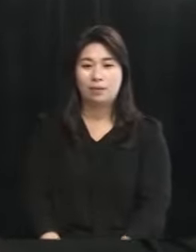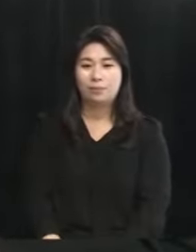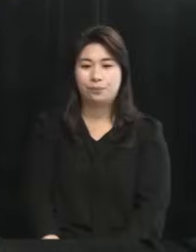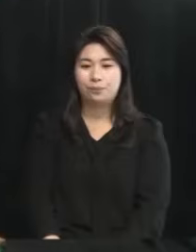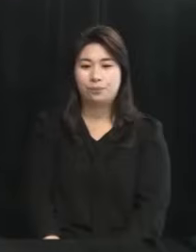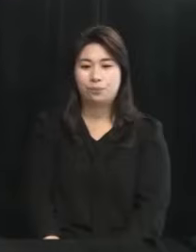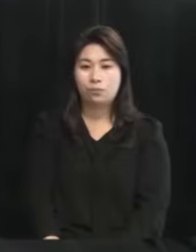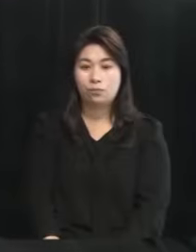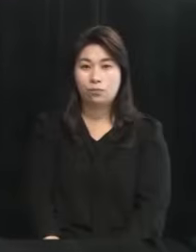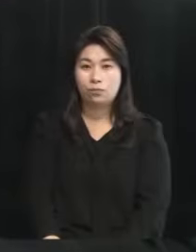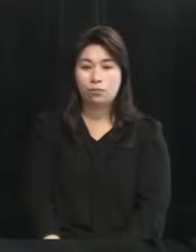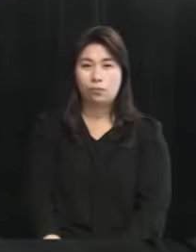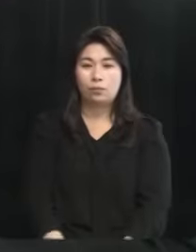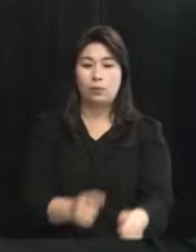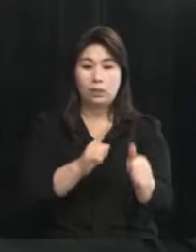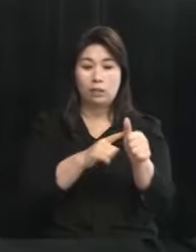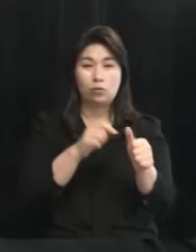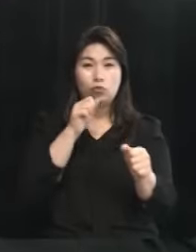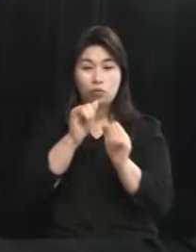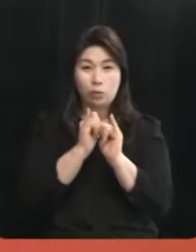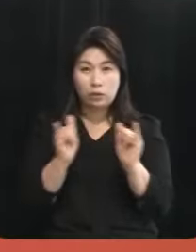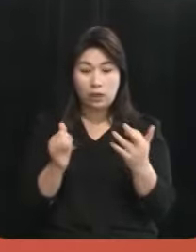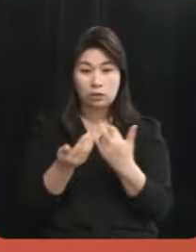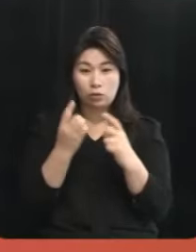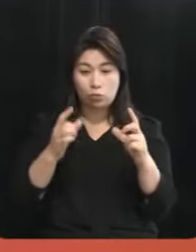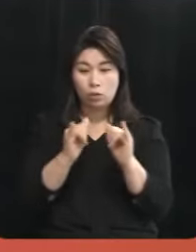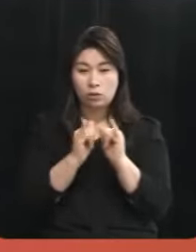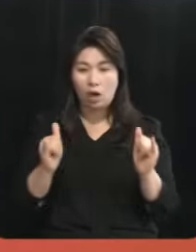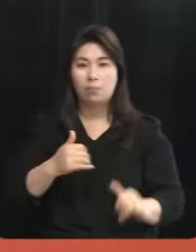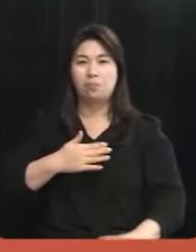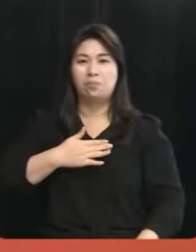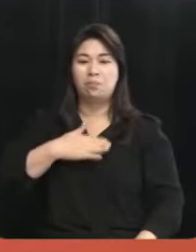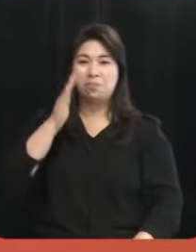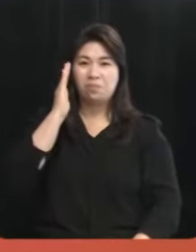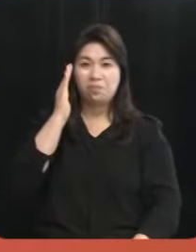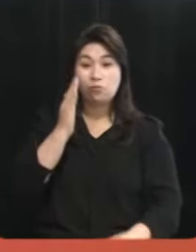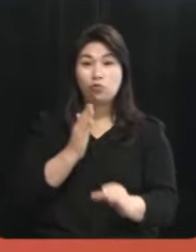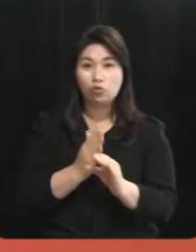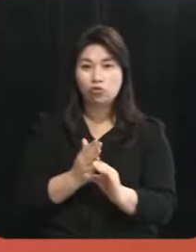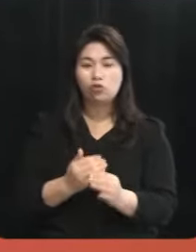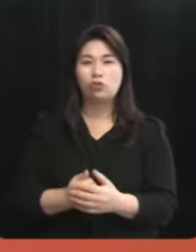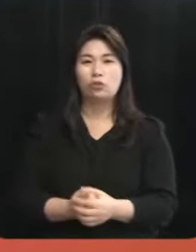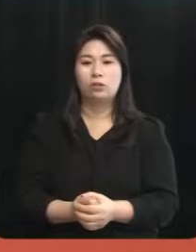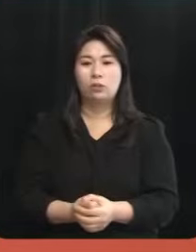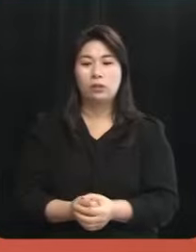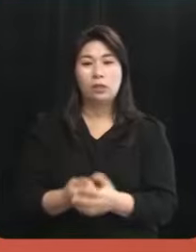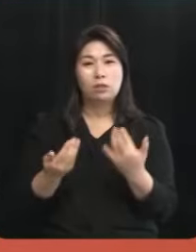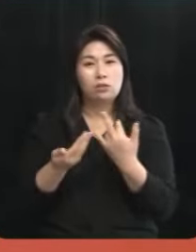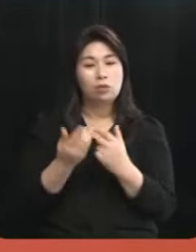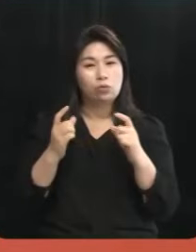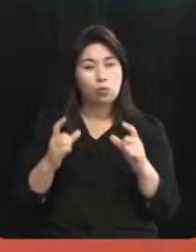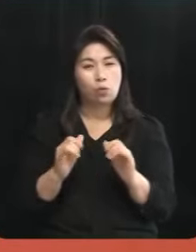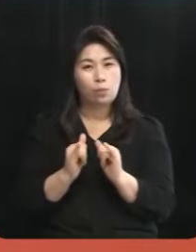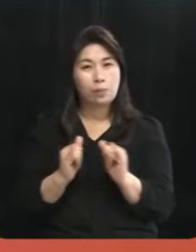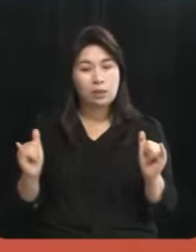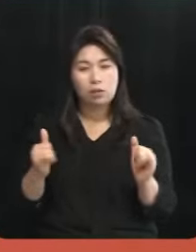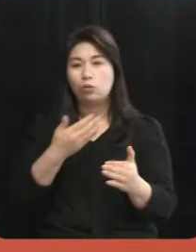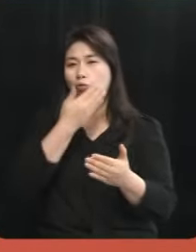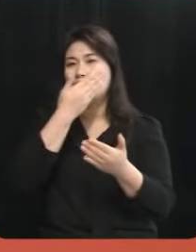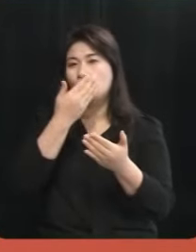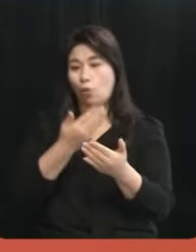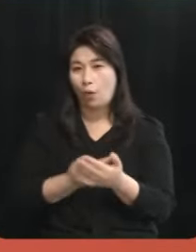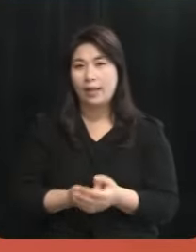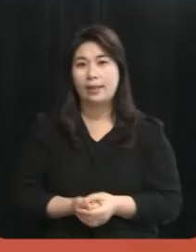김한규 후보 제주도 사람이라고 강변합니다 그러나 우리 제주인이 중요한